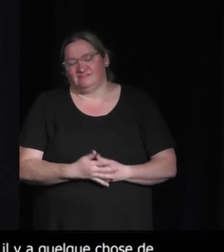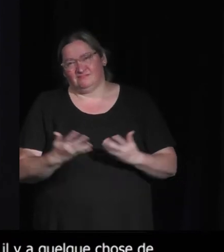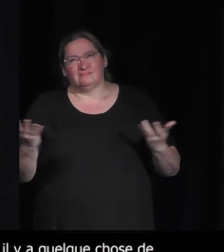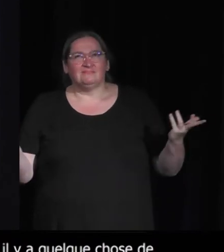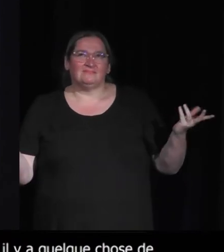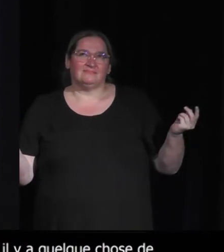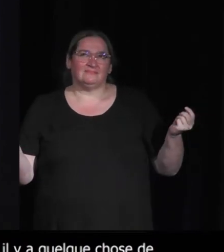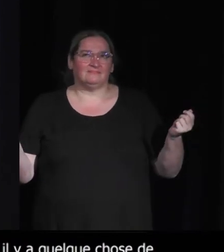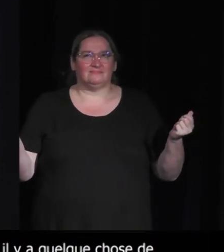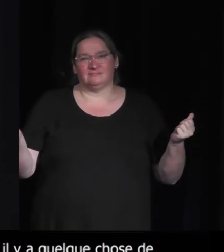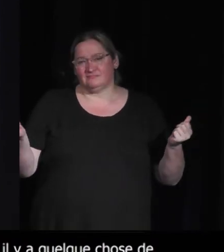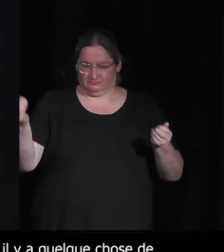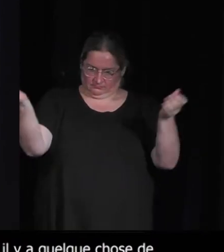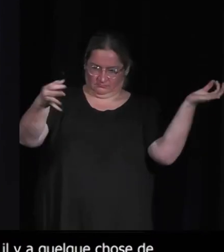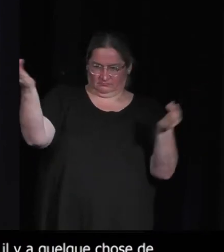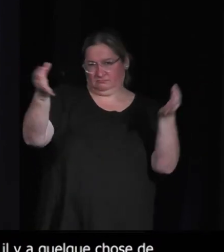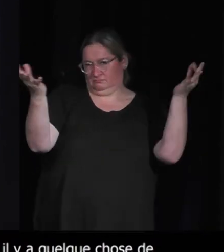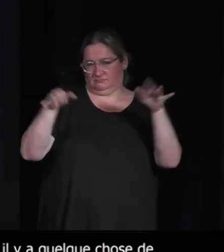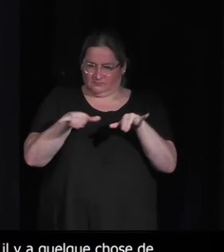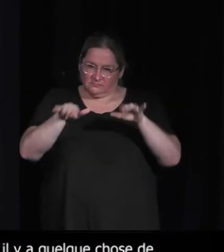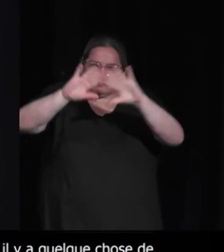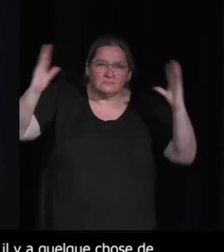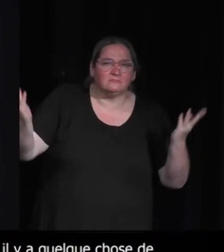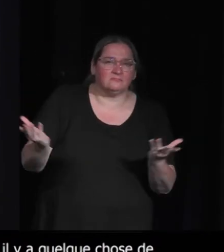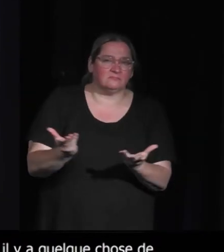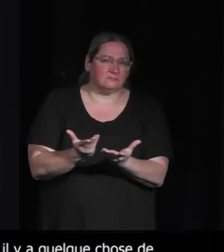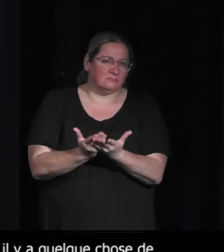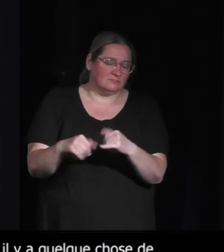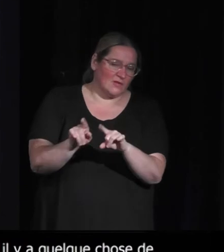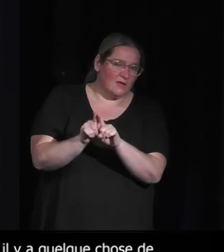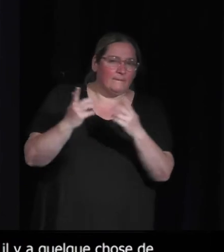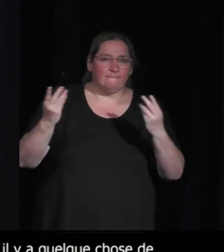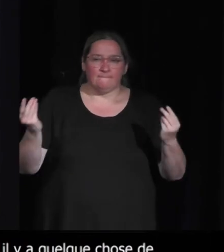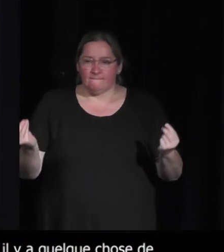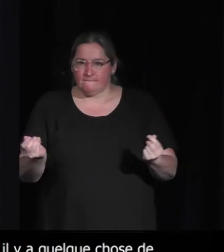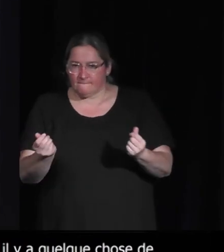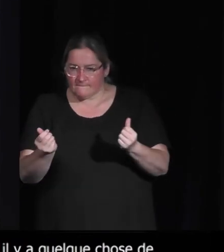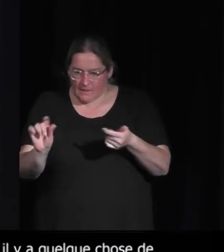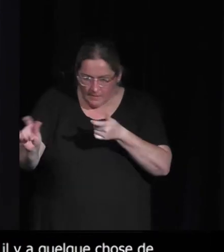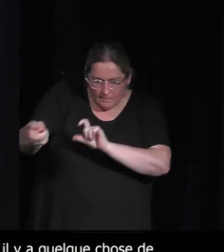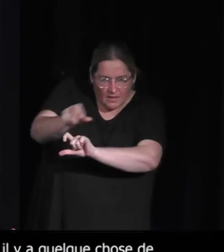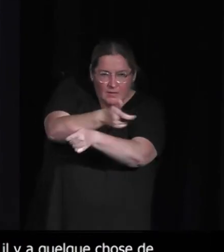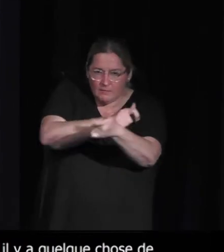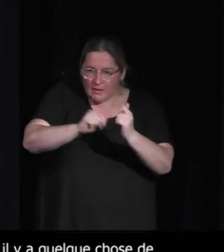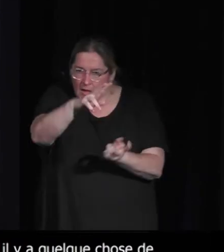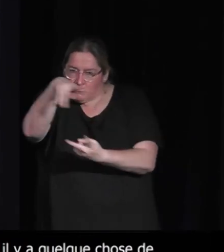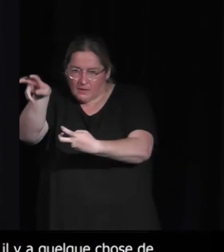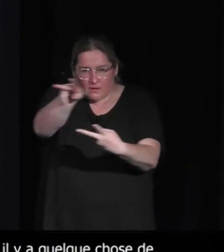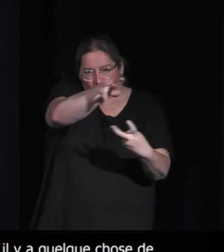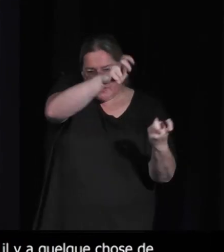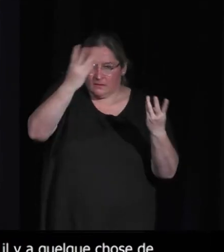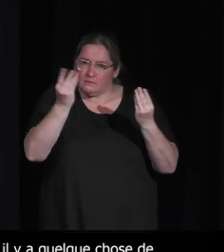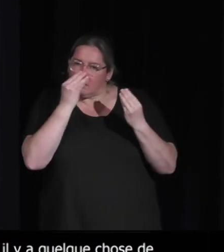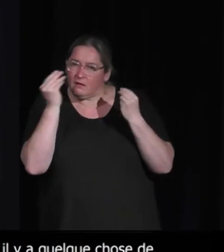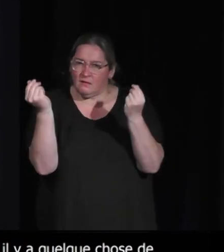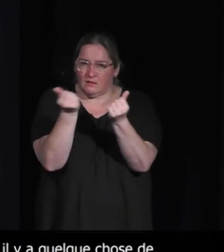suffisamment de leviers d'interaction, des modes de perception différents pour qu'il y